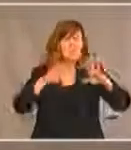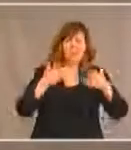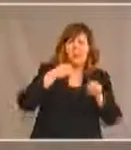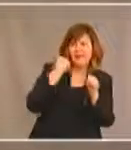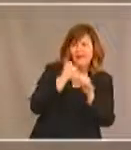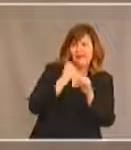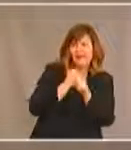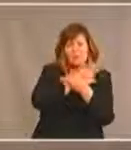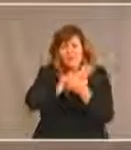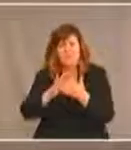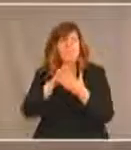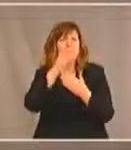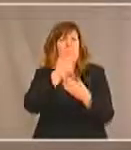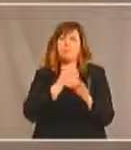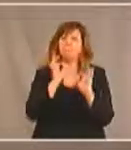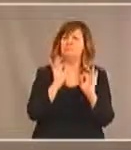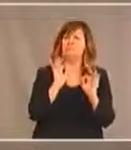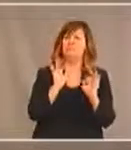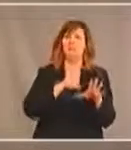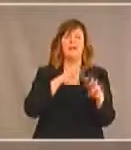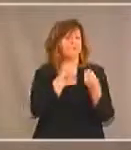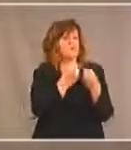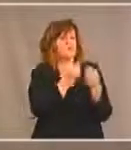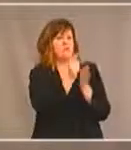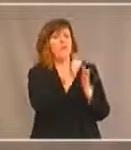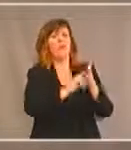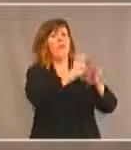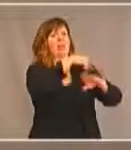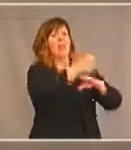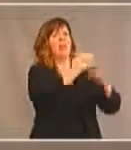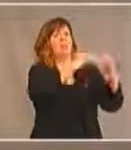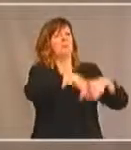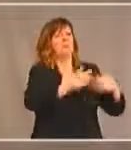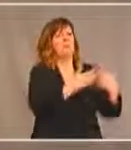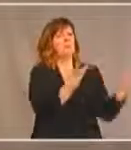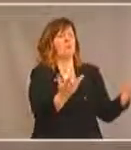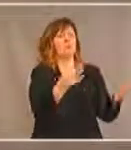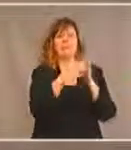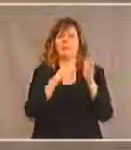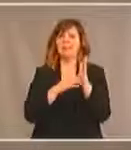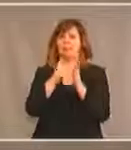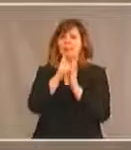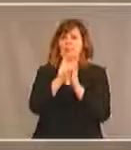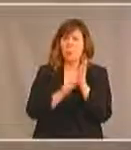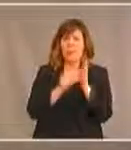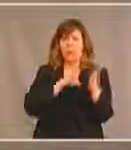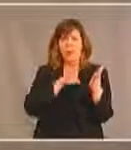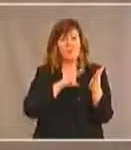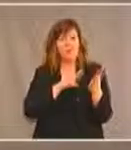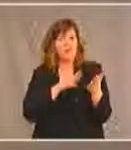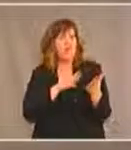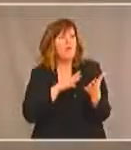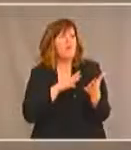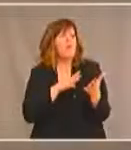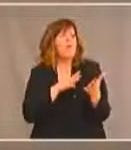mesures d'exécution des lois ne fonctionnent pas beaucoup de textes de loi sont assortis ou enfin beaucoup de mesures d